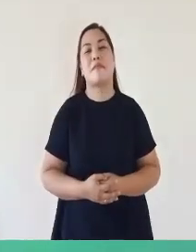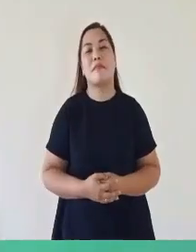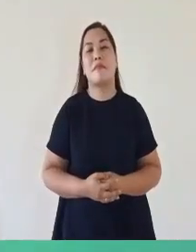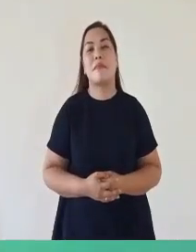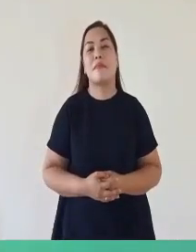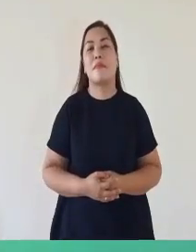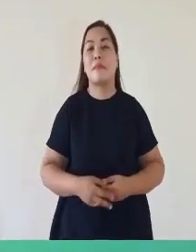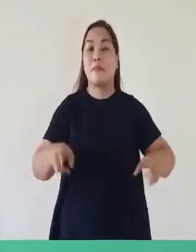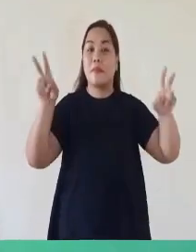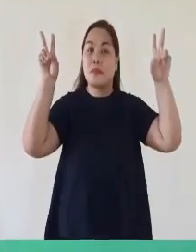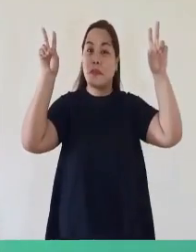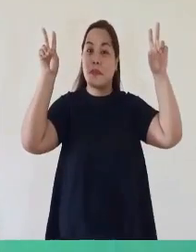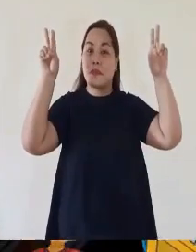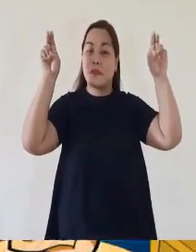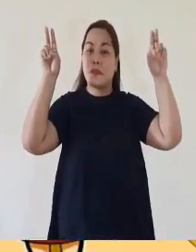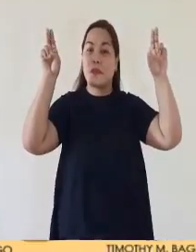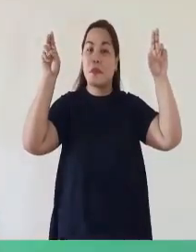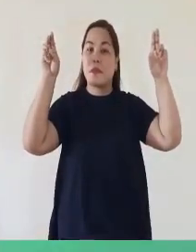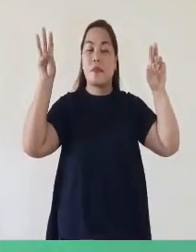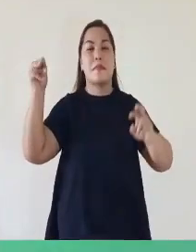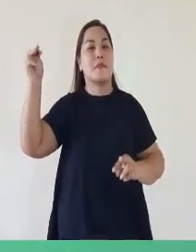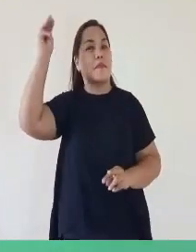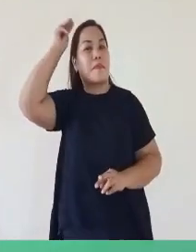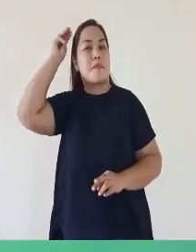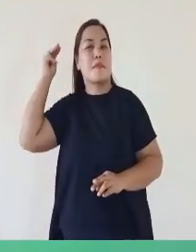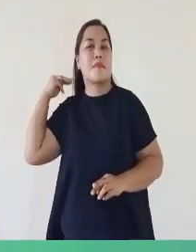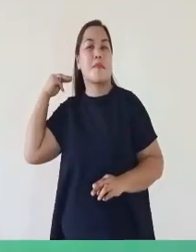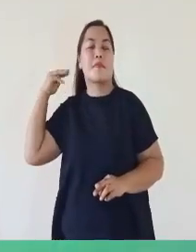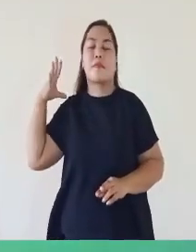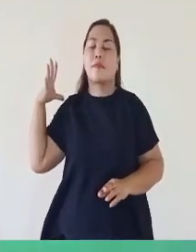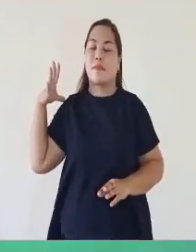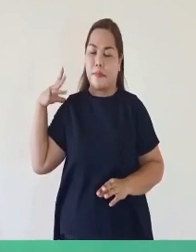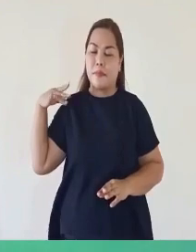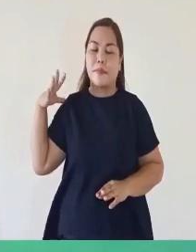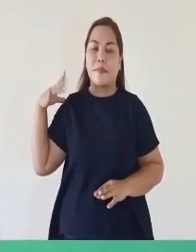Si Maya Mamaya na